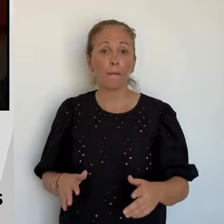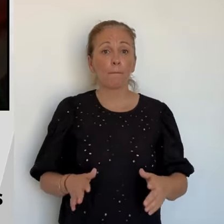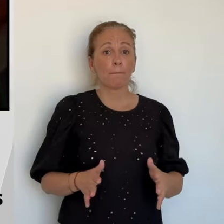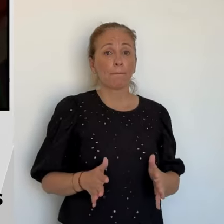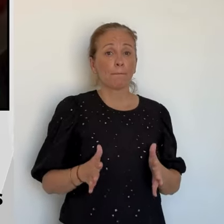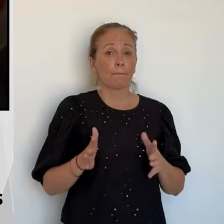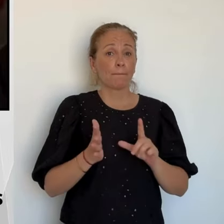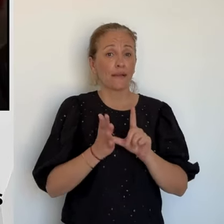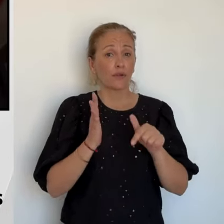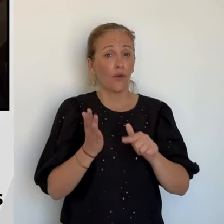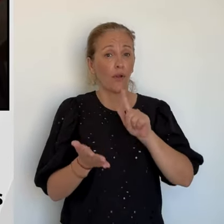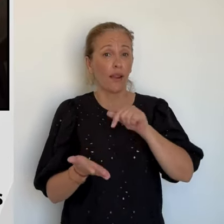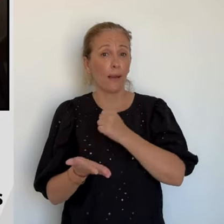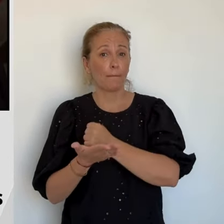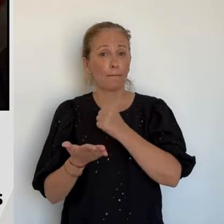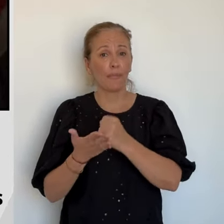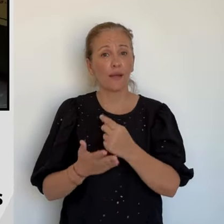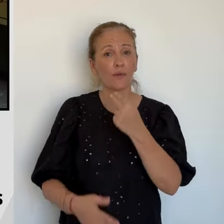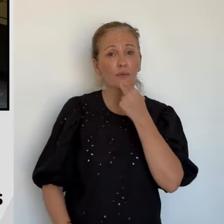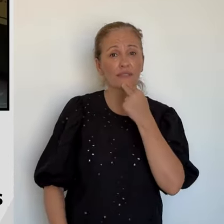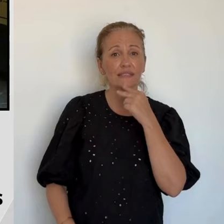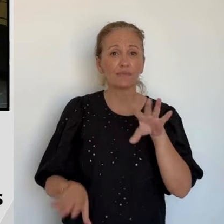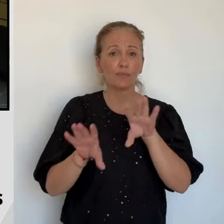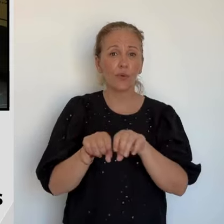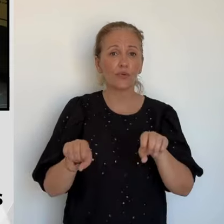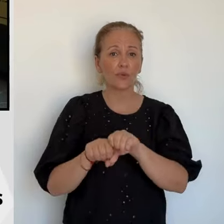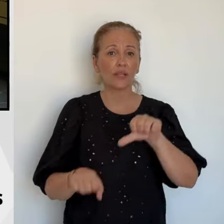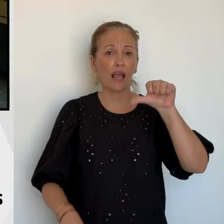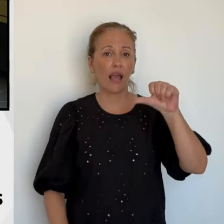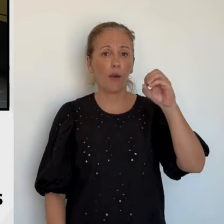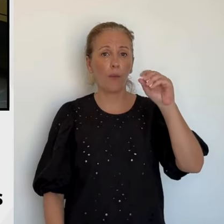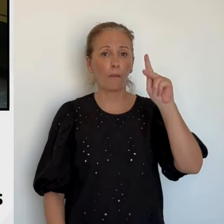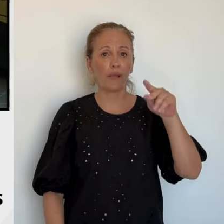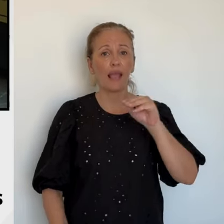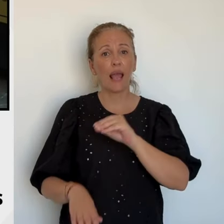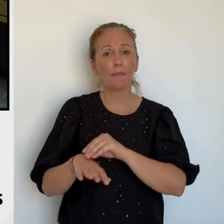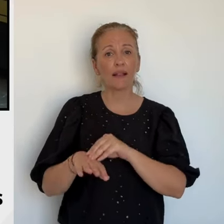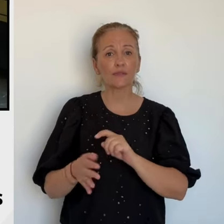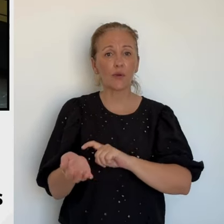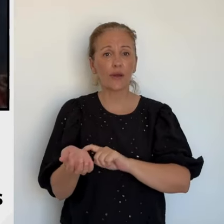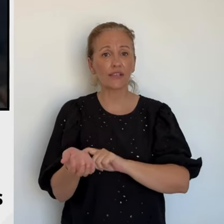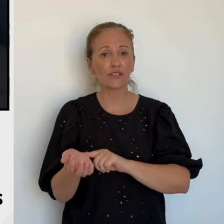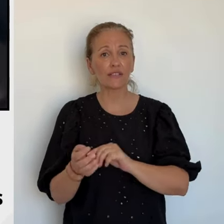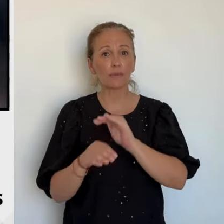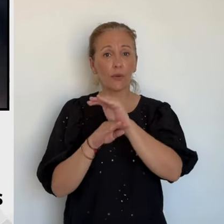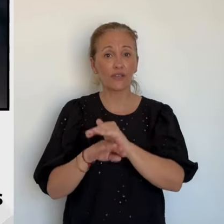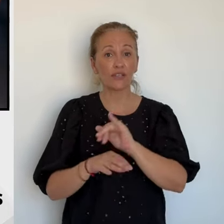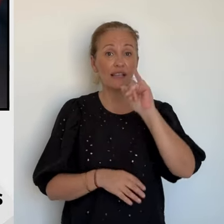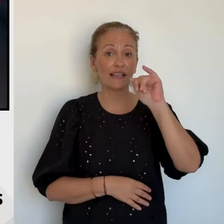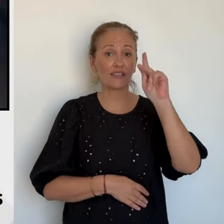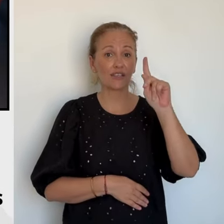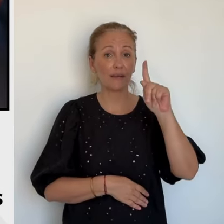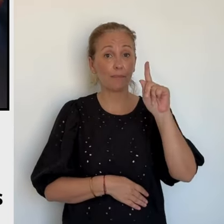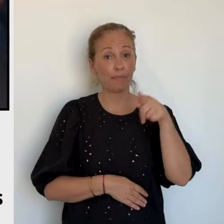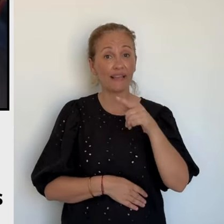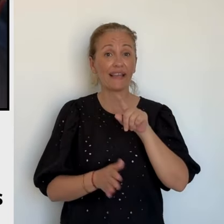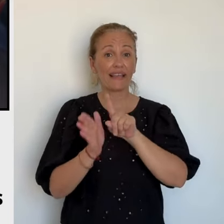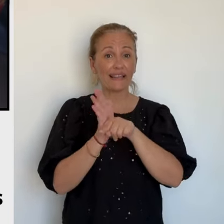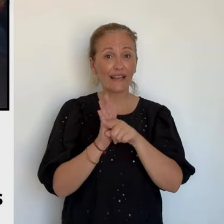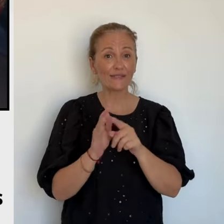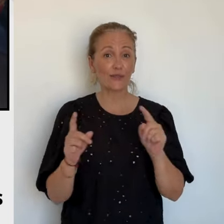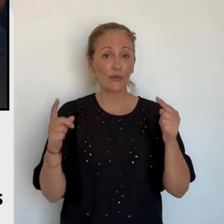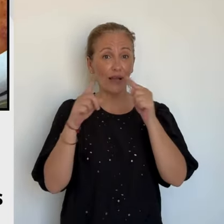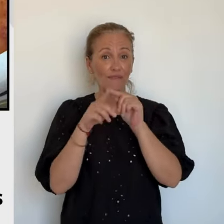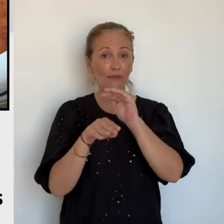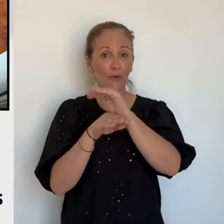restaurants s'engagent à utiliser les produits estampillés AOP et IGP lorsqu'une certification existe. Les viandes doivent provenir d'animaux nés